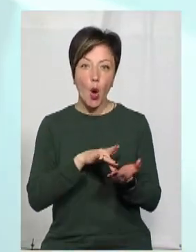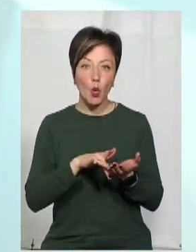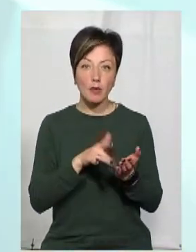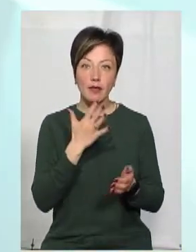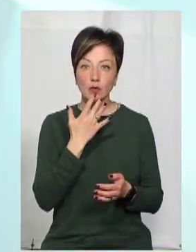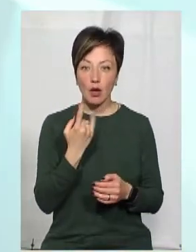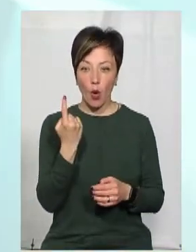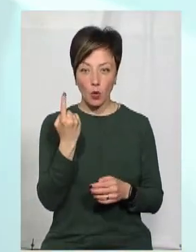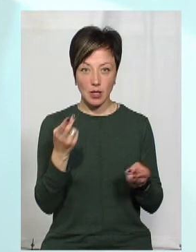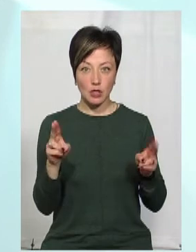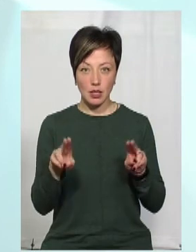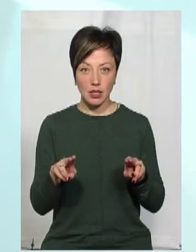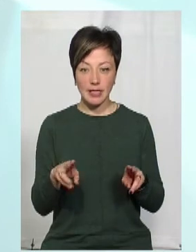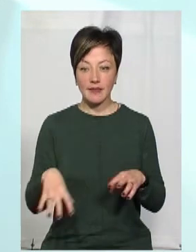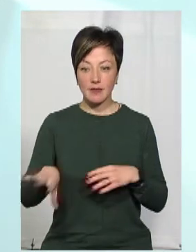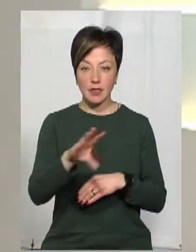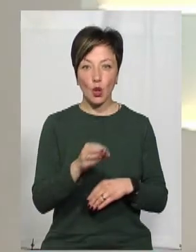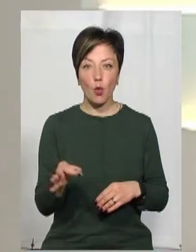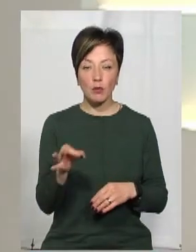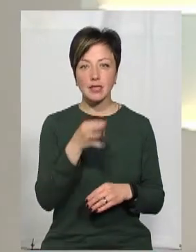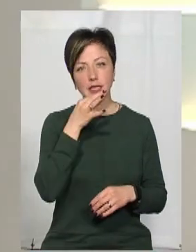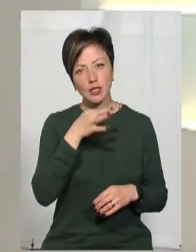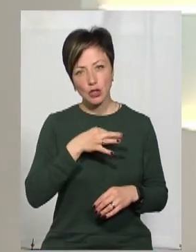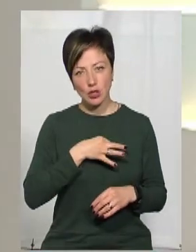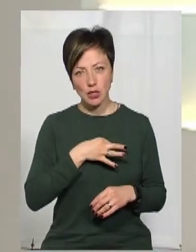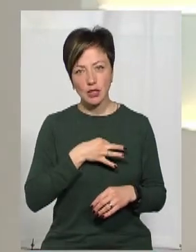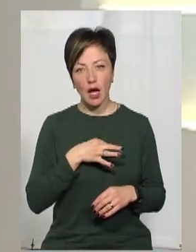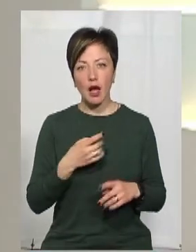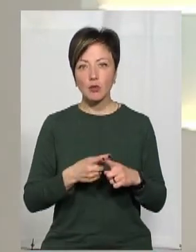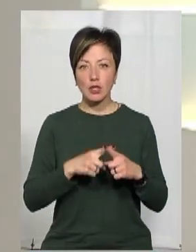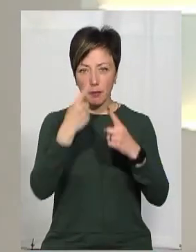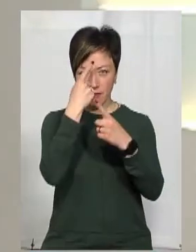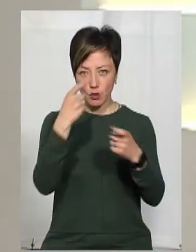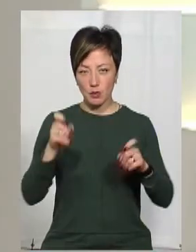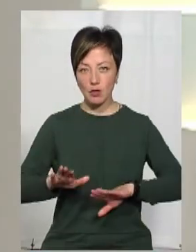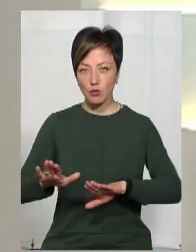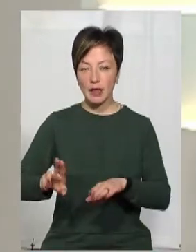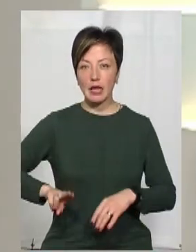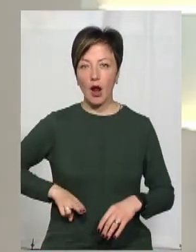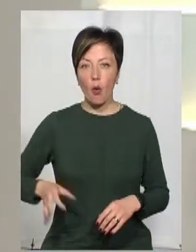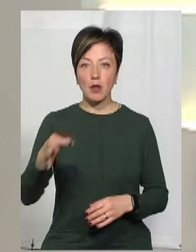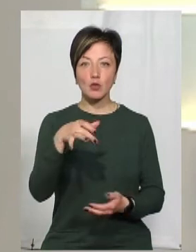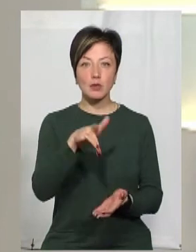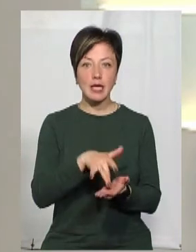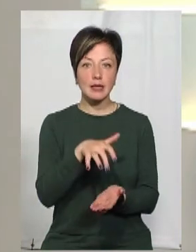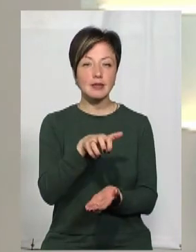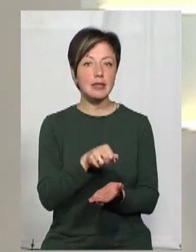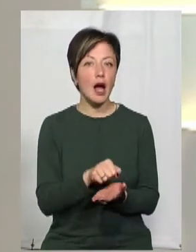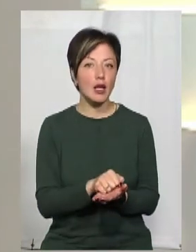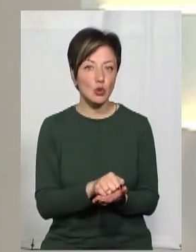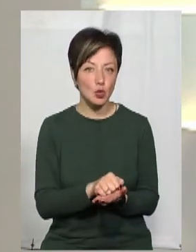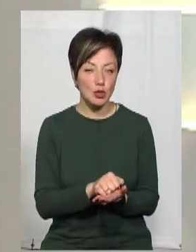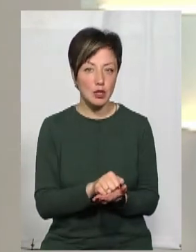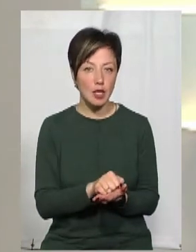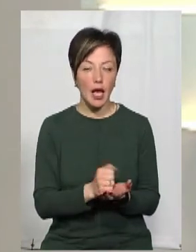на цей рік одна лишилася, це в усій області. От скажіть, ну, про це повідомив заступник директора обласного центру зайнятості Сергій Залузький.